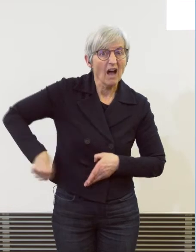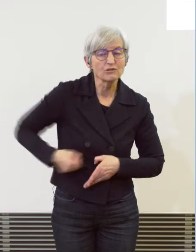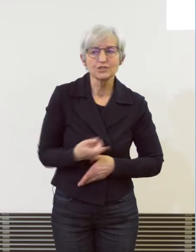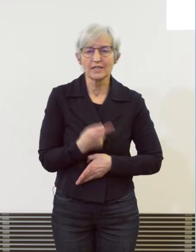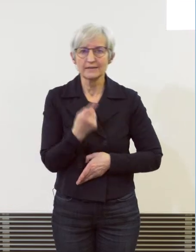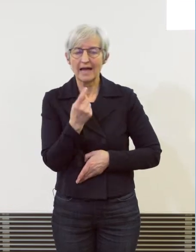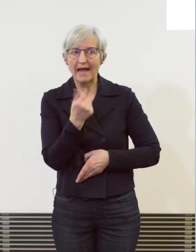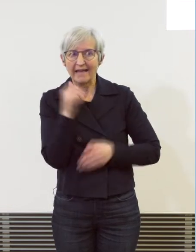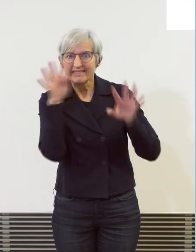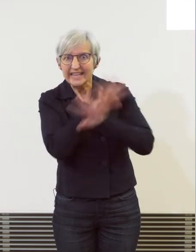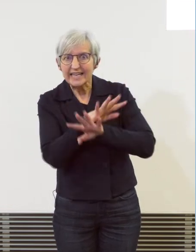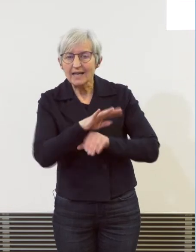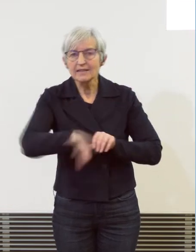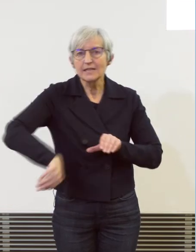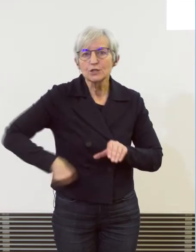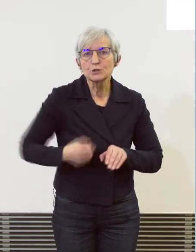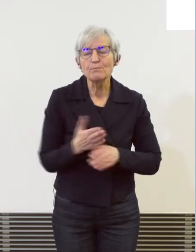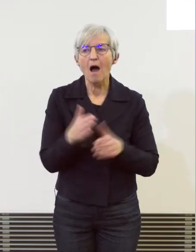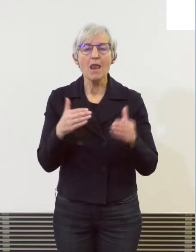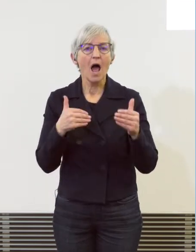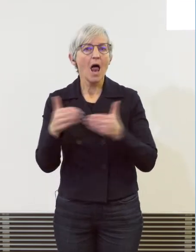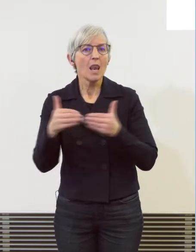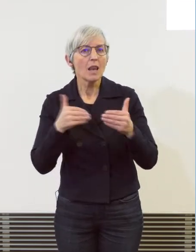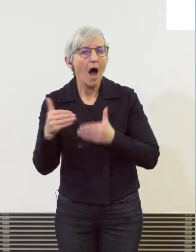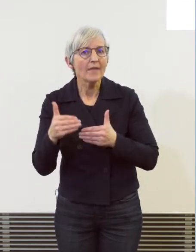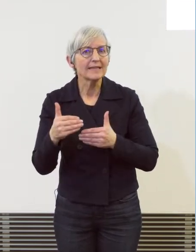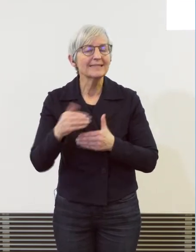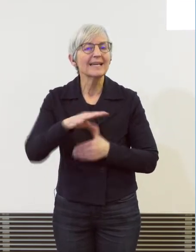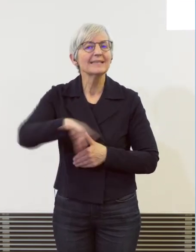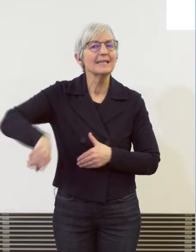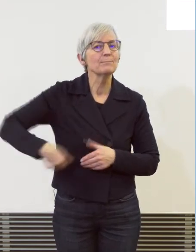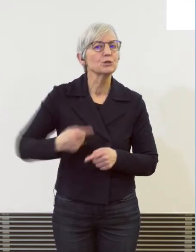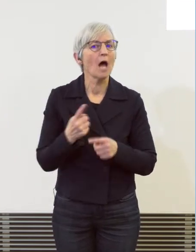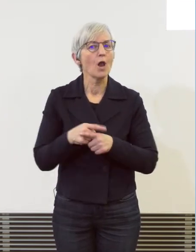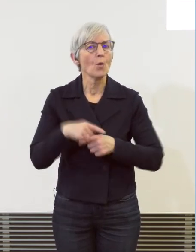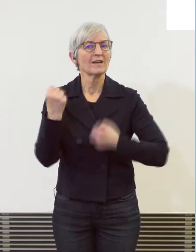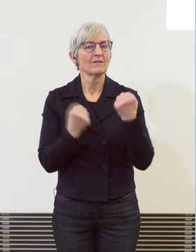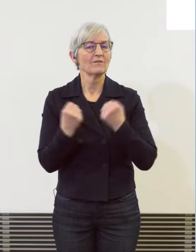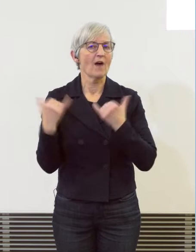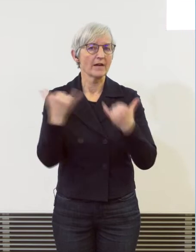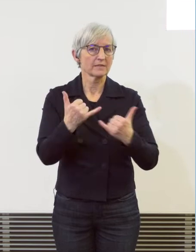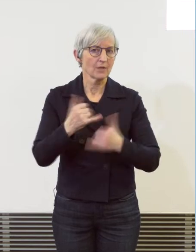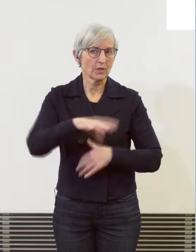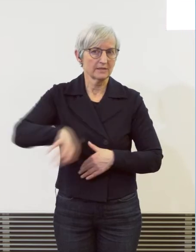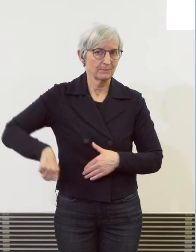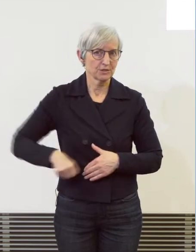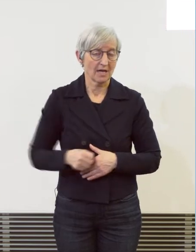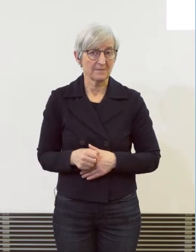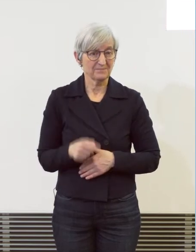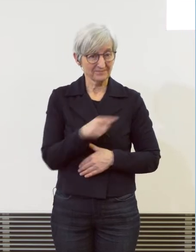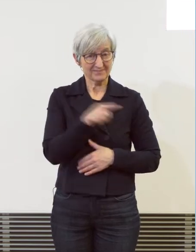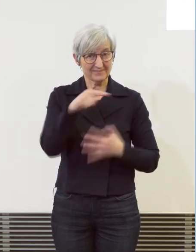Fahrzeugdiebstahl und Laddiebstahl zurückzuführen. Diese machen über die Hälfte vom Anstieg aus ein total von 1800